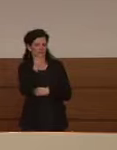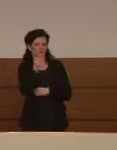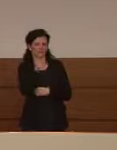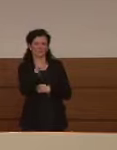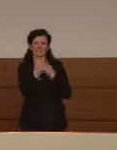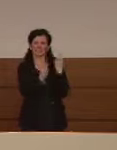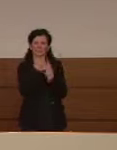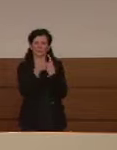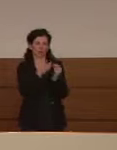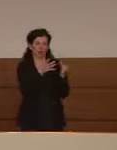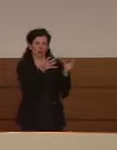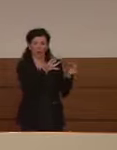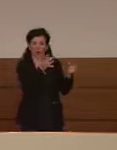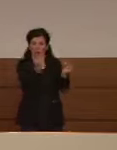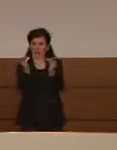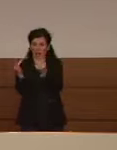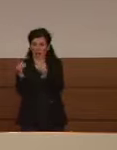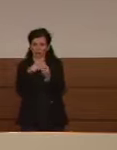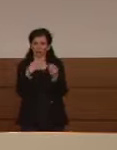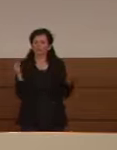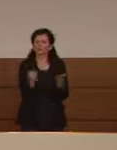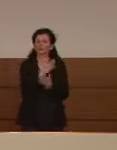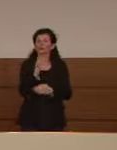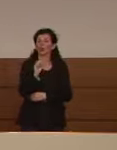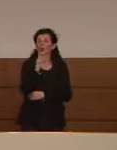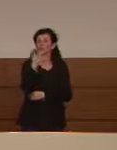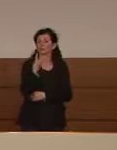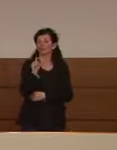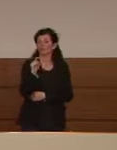contagio è avvenuto 15-20 giorni fa